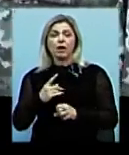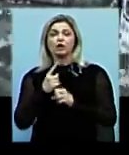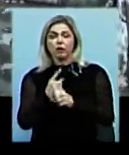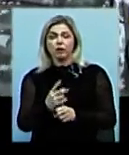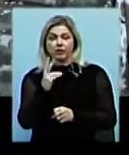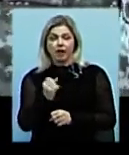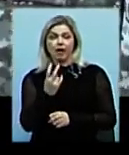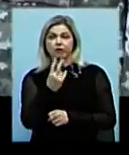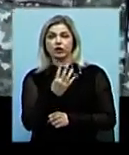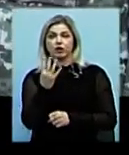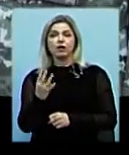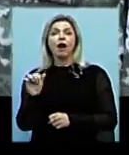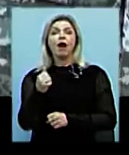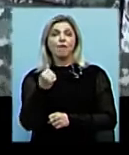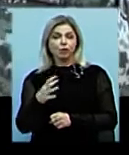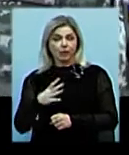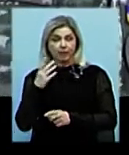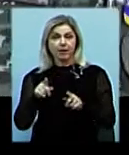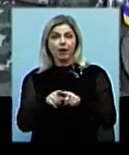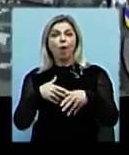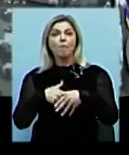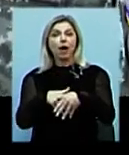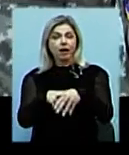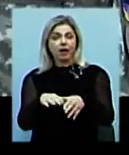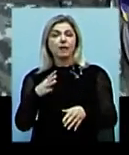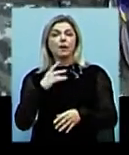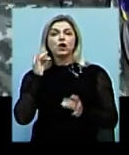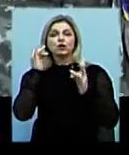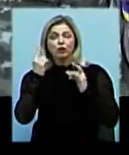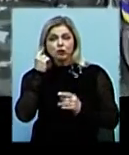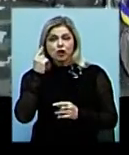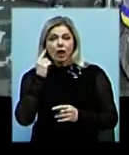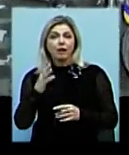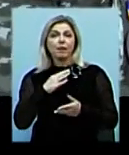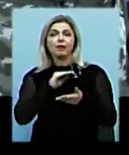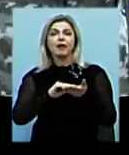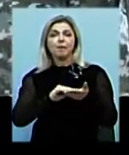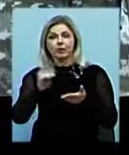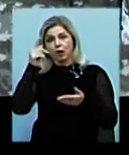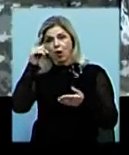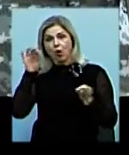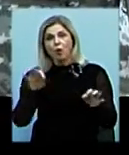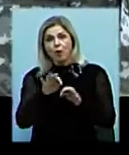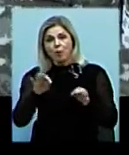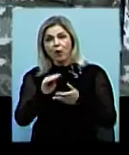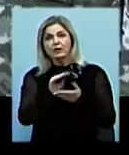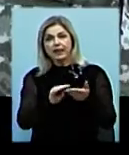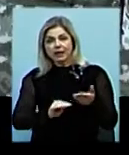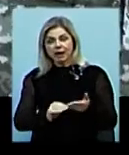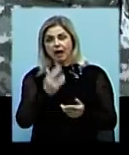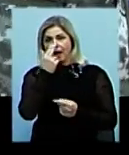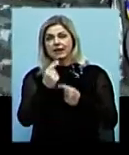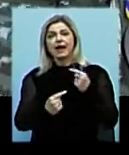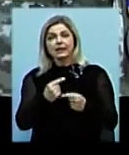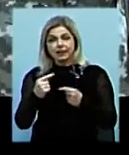24 серпня проведення паради. Звучали, були написані композиторами хороші традиційні